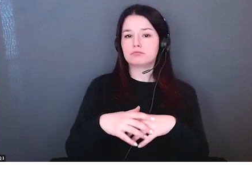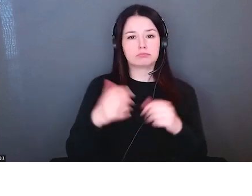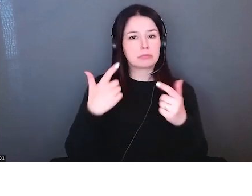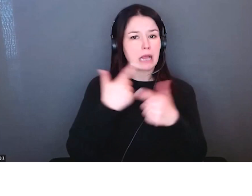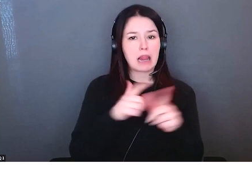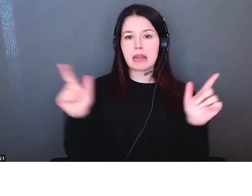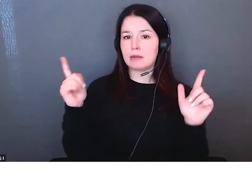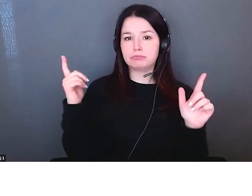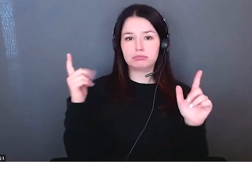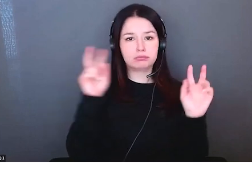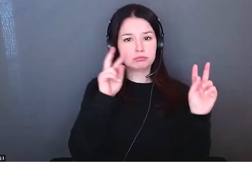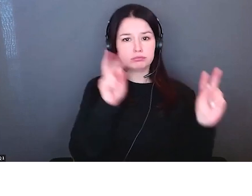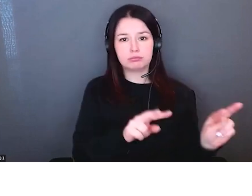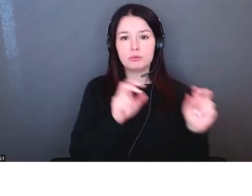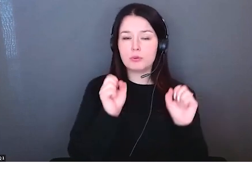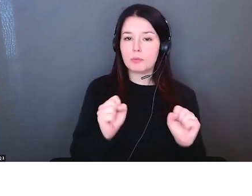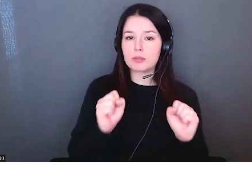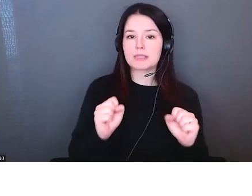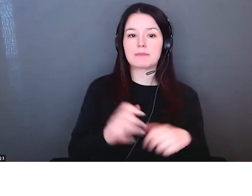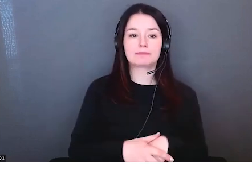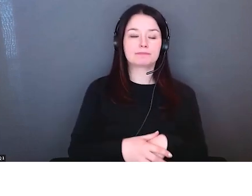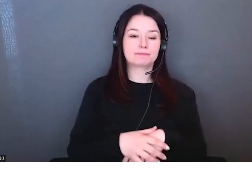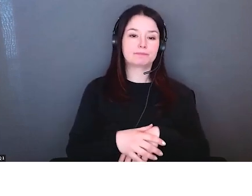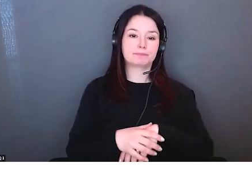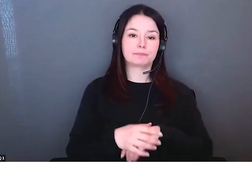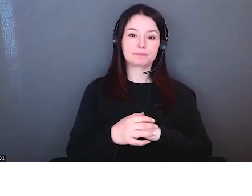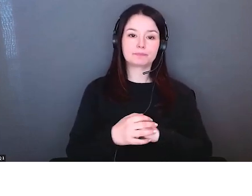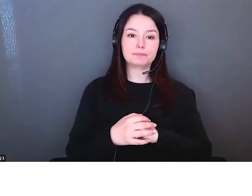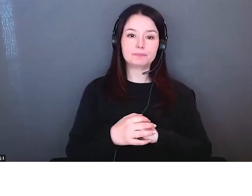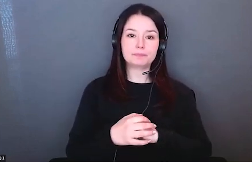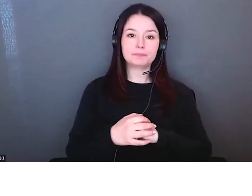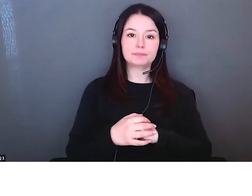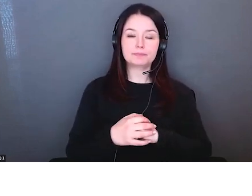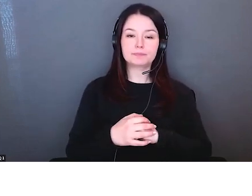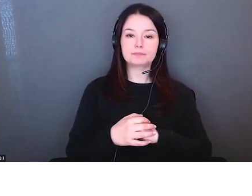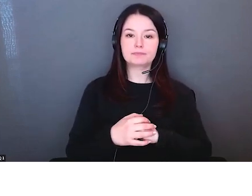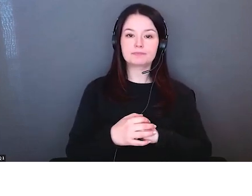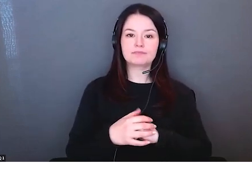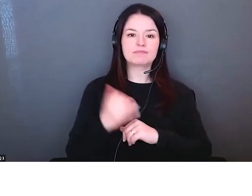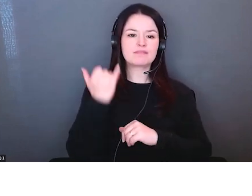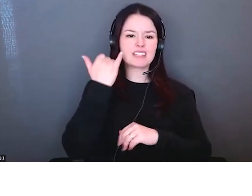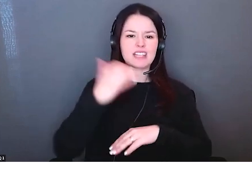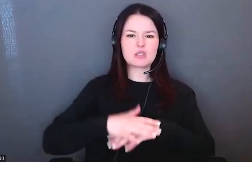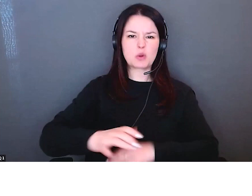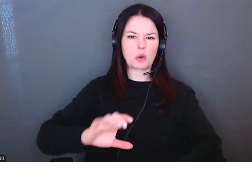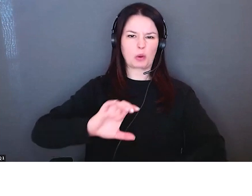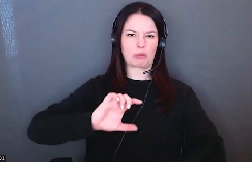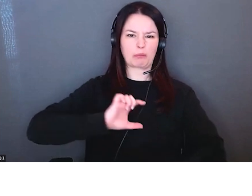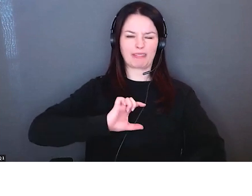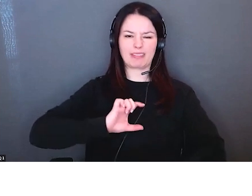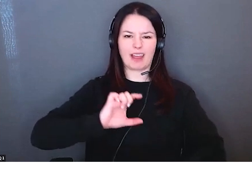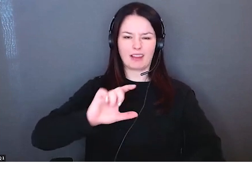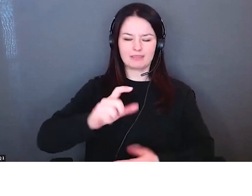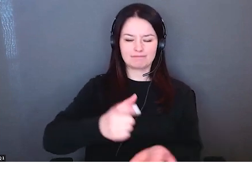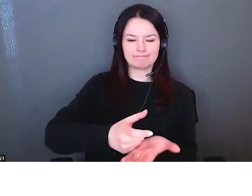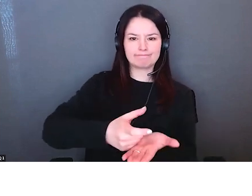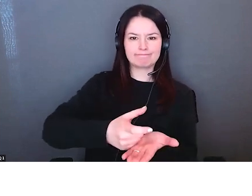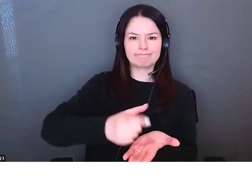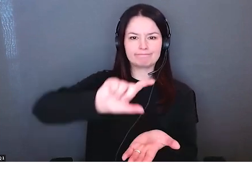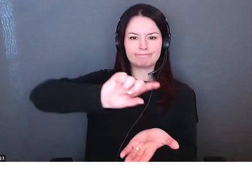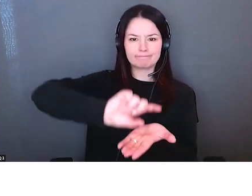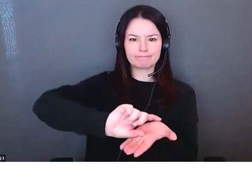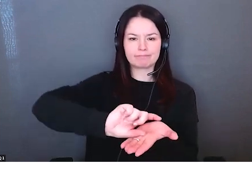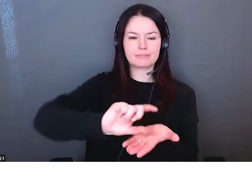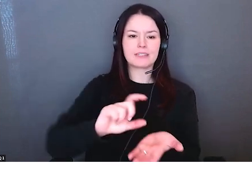disponibles pour vous permettre de bien trouver vos informations dans ce modèle de la médaille rappelez